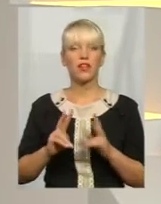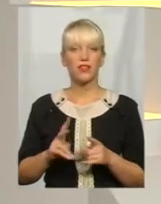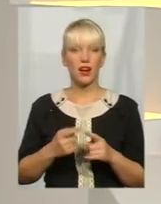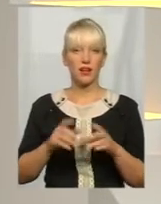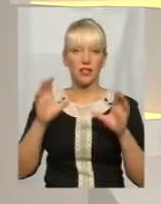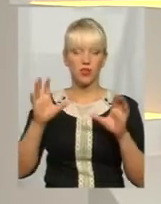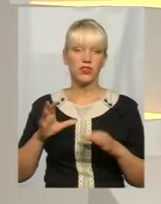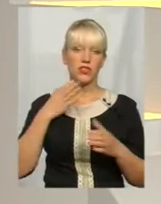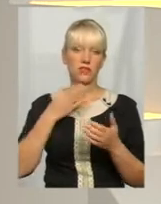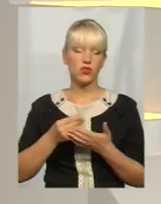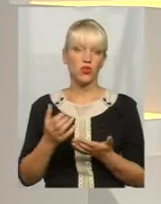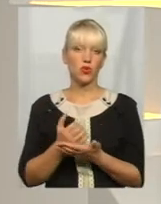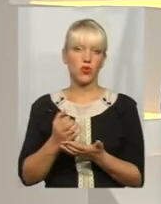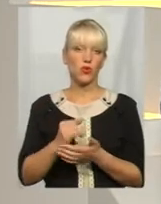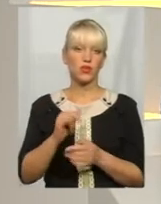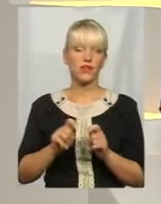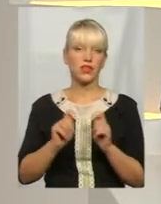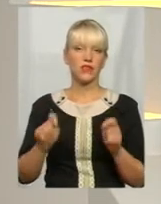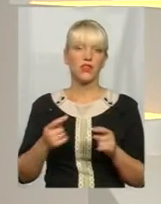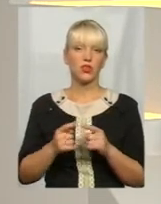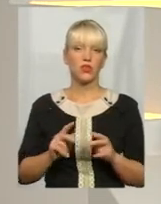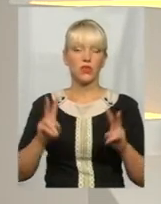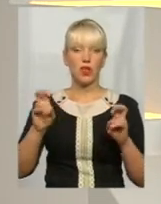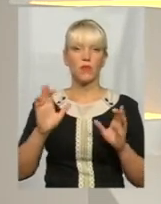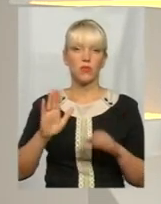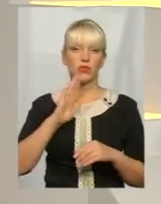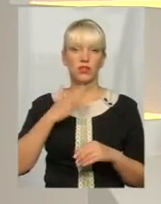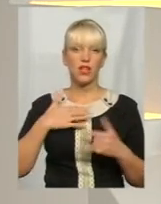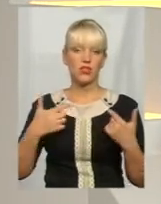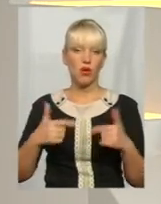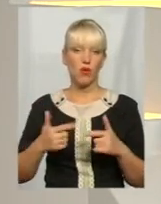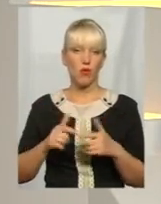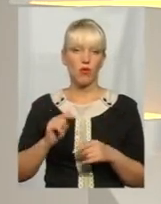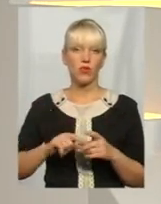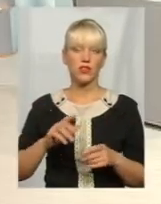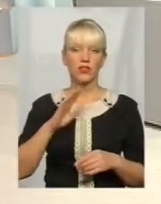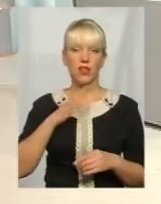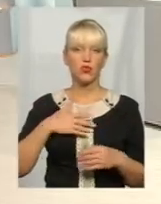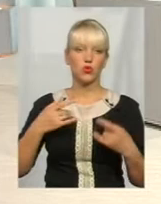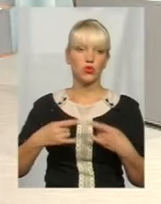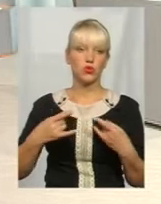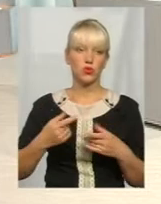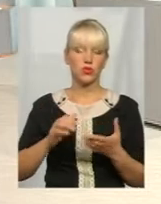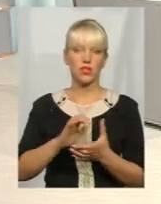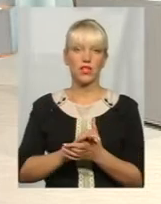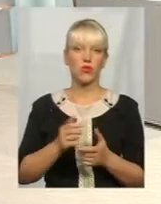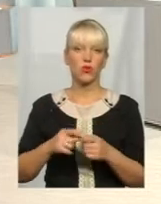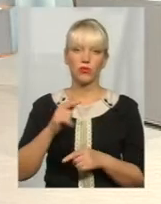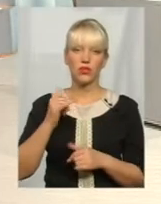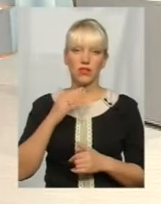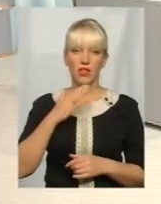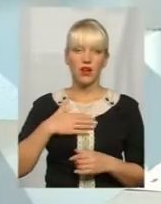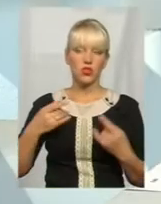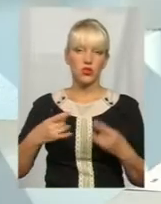легалізувати свої доходи. І відкривати цю тему сьогодні з нами будуть у гості нашої студії. Отож, знайомтесь, у нашій студії сьогодні